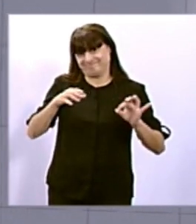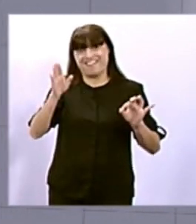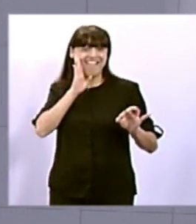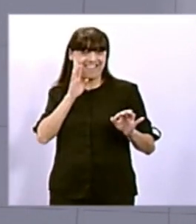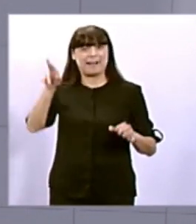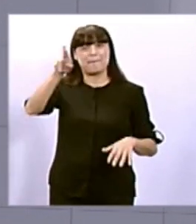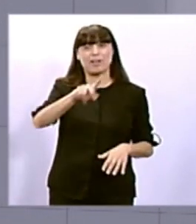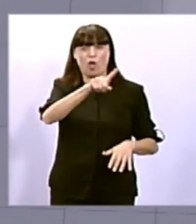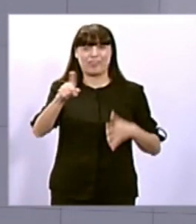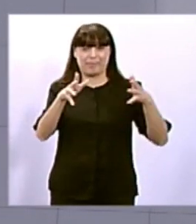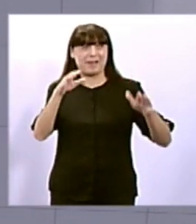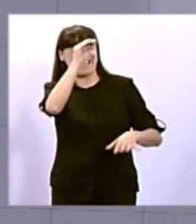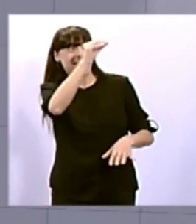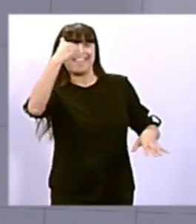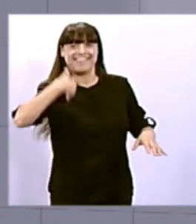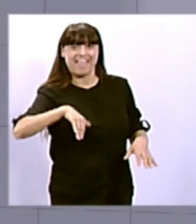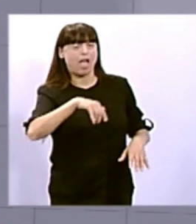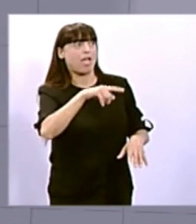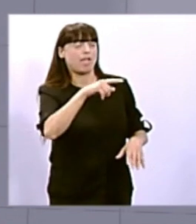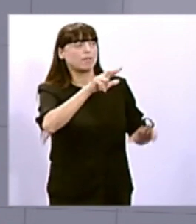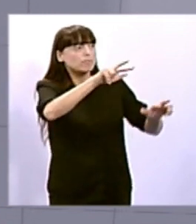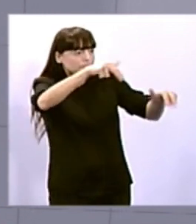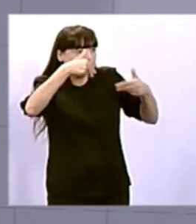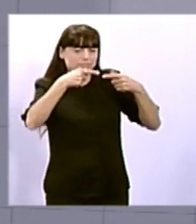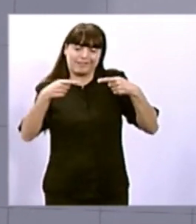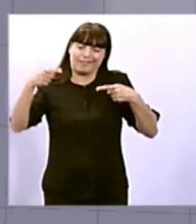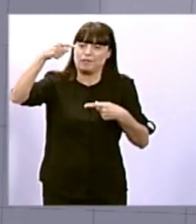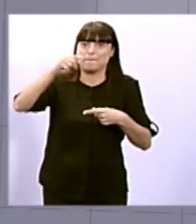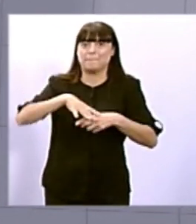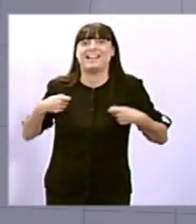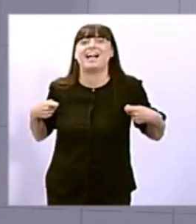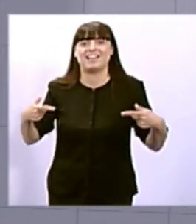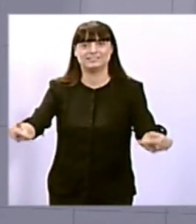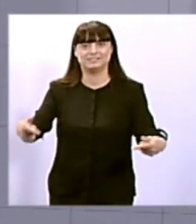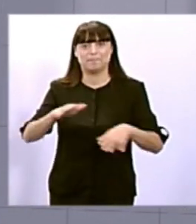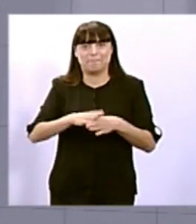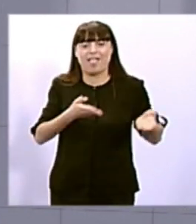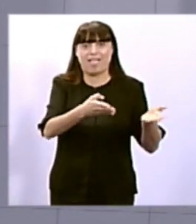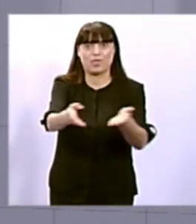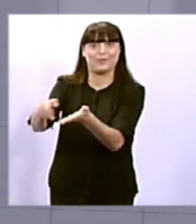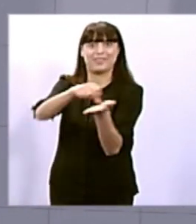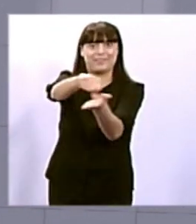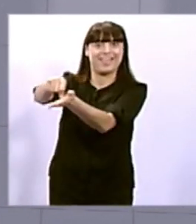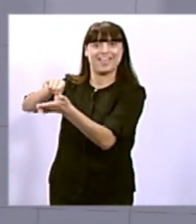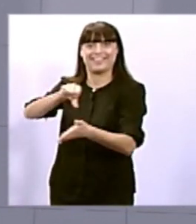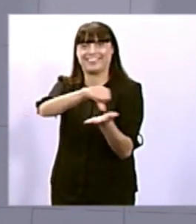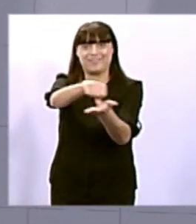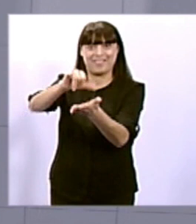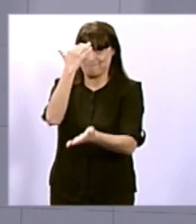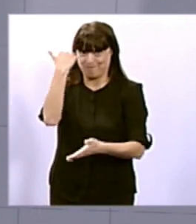dirigim el govern de l'Estat amb el tema de la normativa que afecta, però, en altres casos, també,